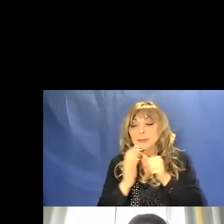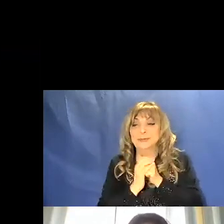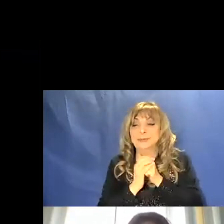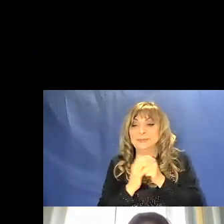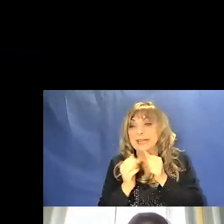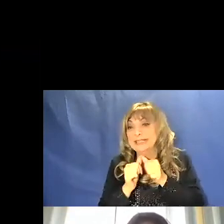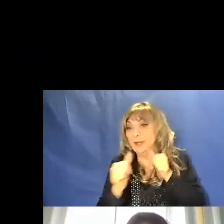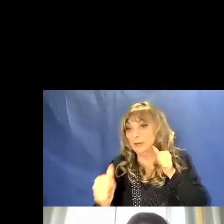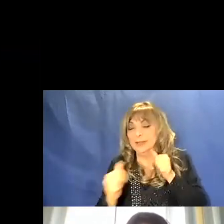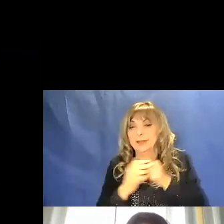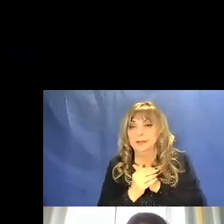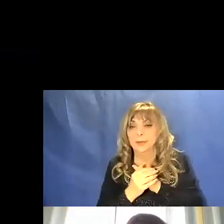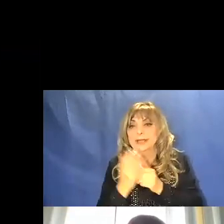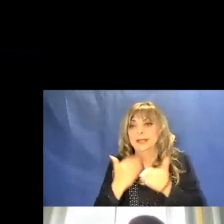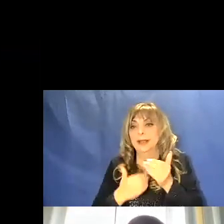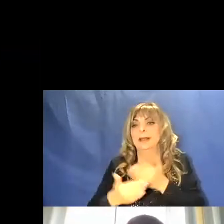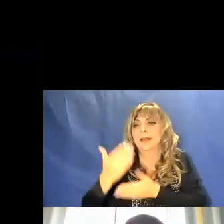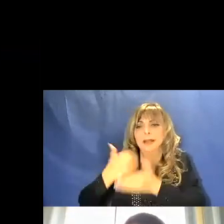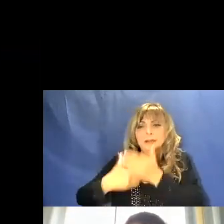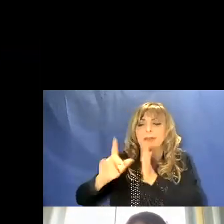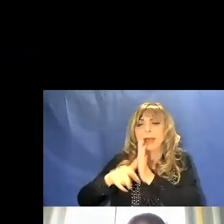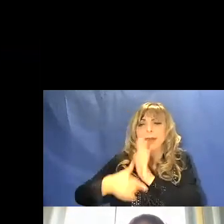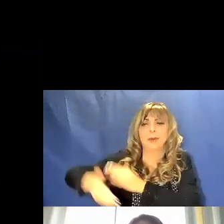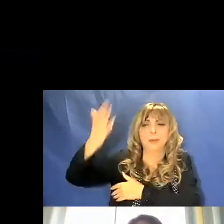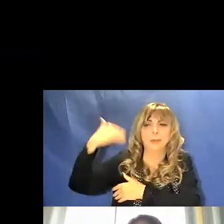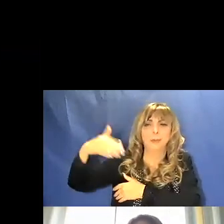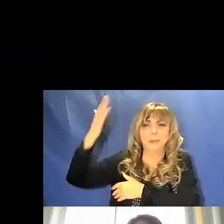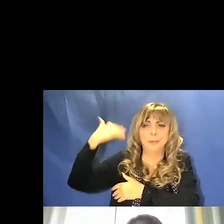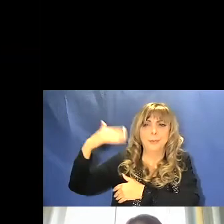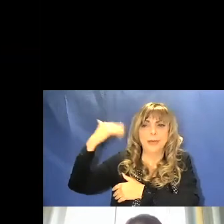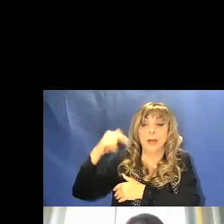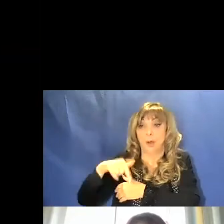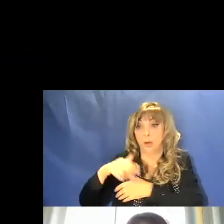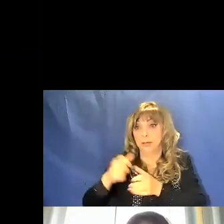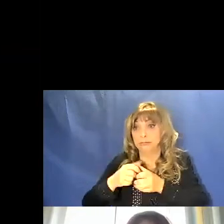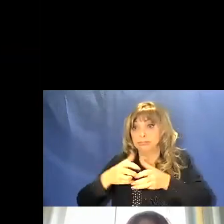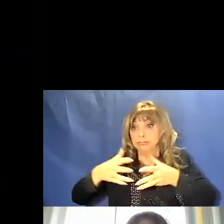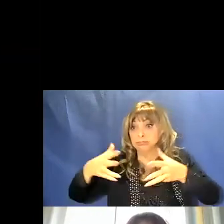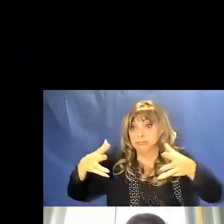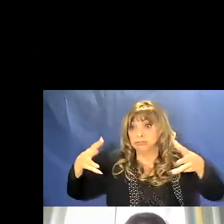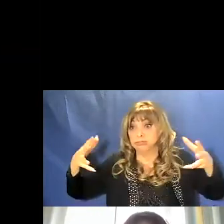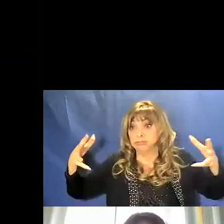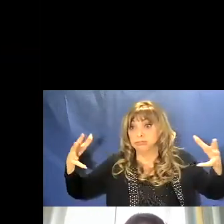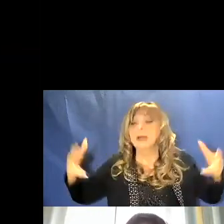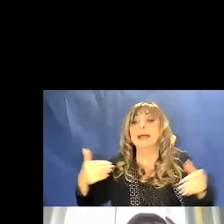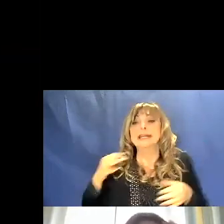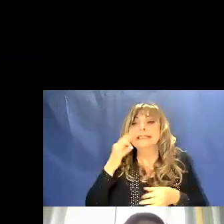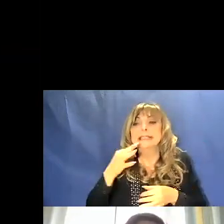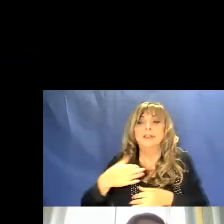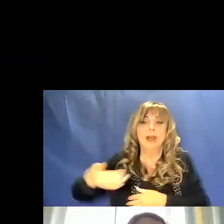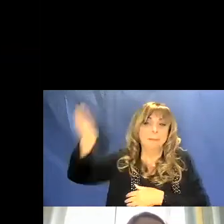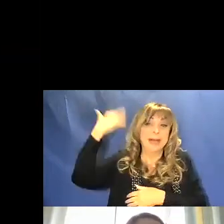indietro nel tempo, se ora si sta espandendo, ci deve essere stato un momento nel